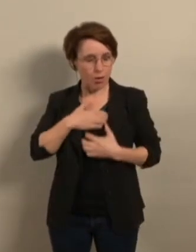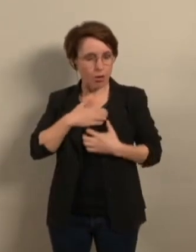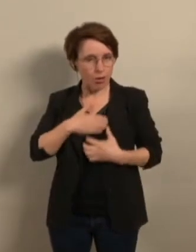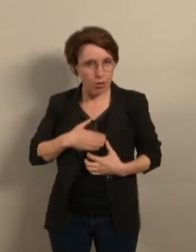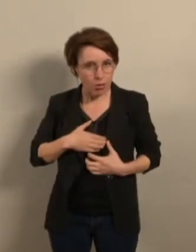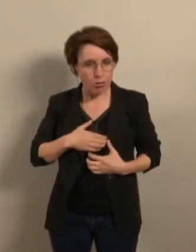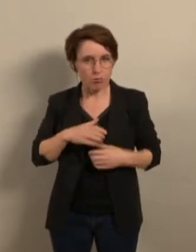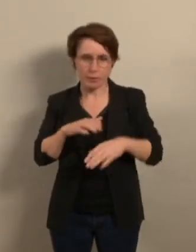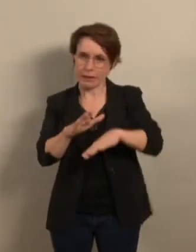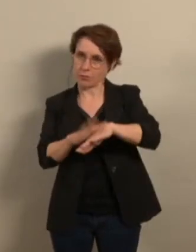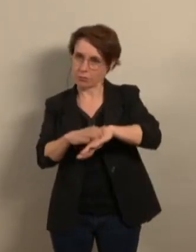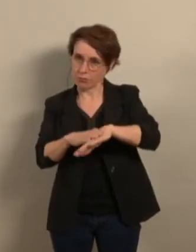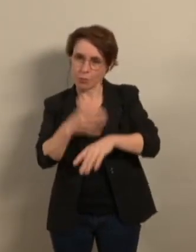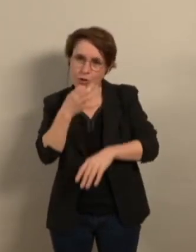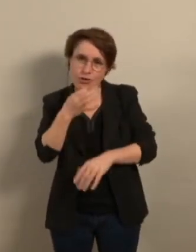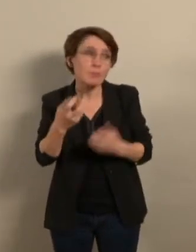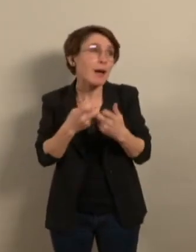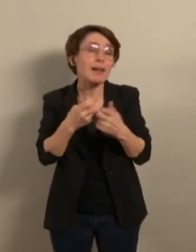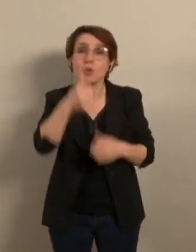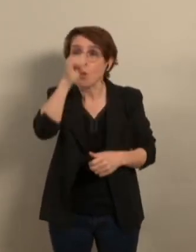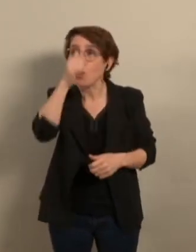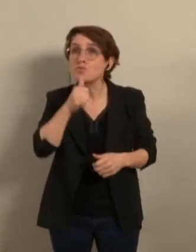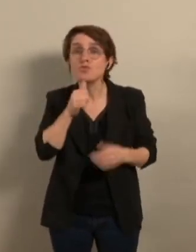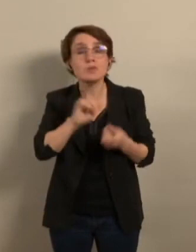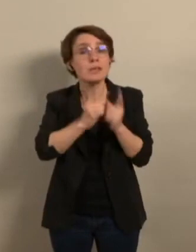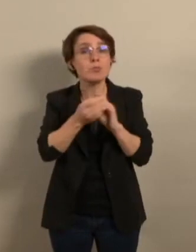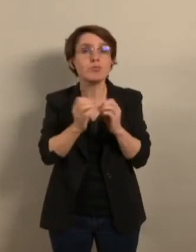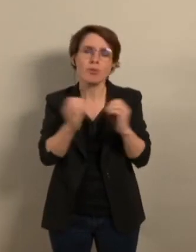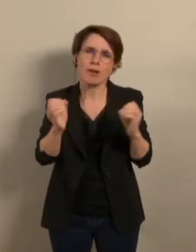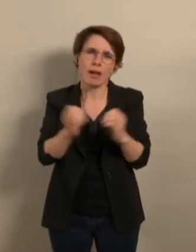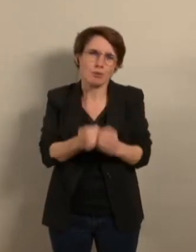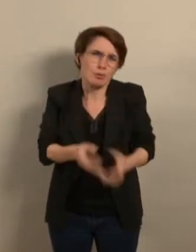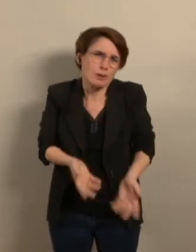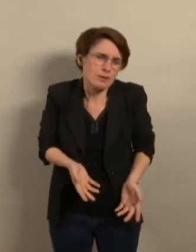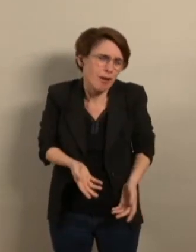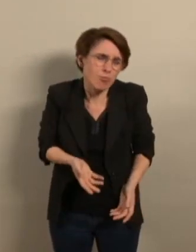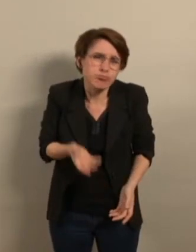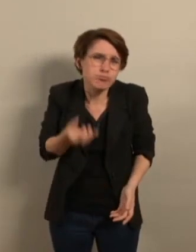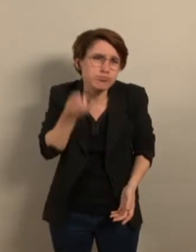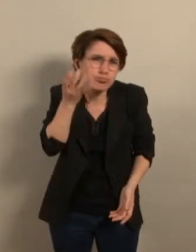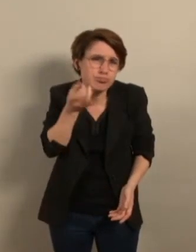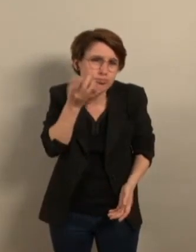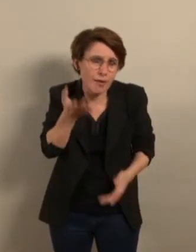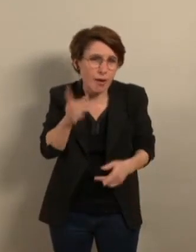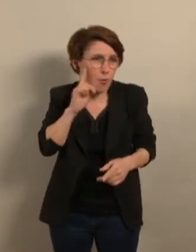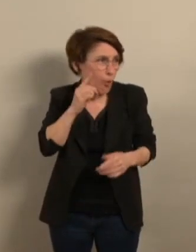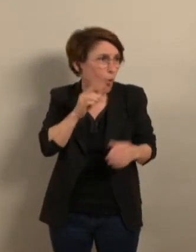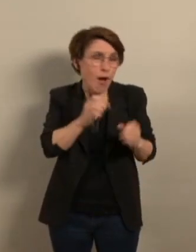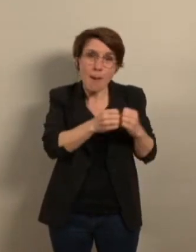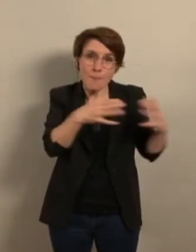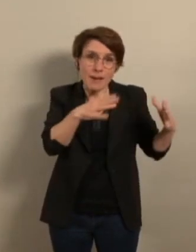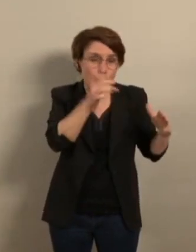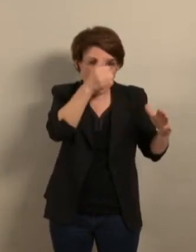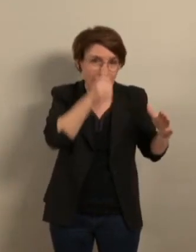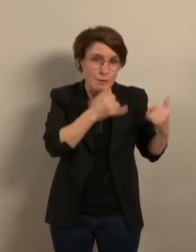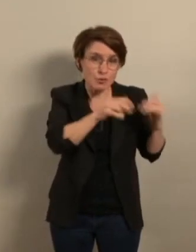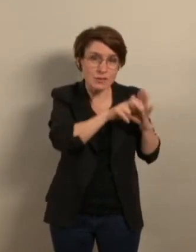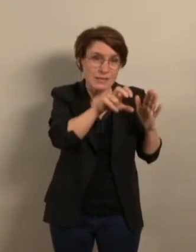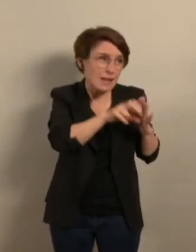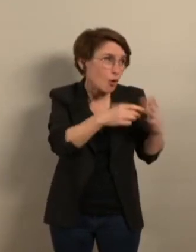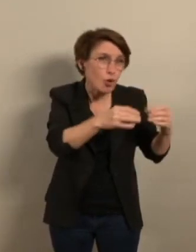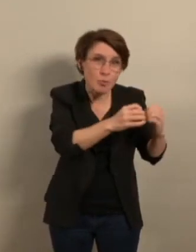des musées est une mesure gadget étant donné que la plupart des musées sont déjà gratuits à Grenoble. Mais on en a déjà largement parlé.